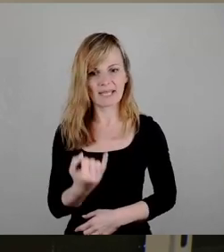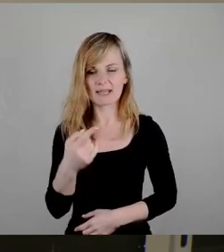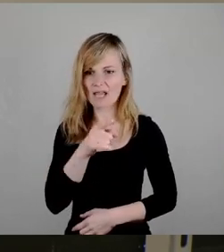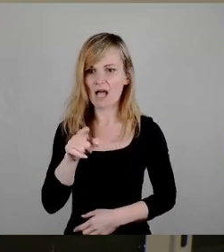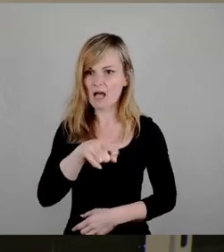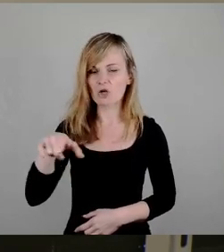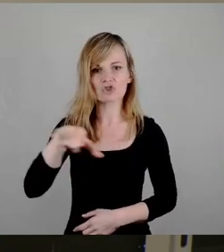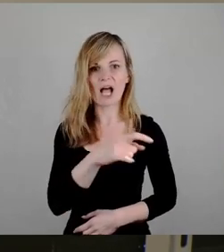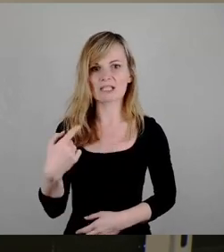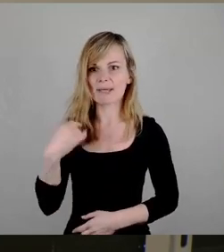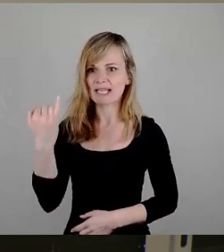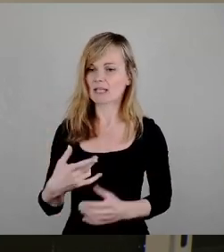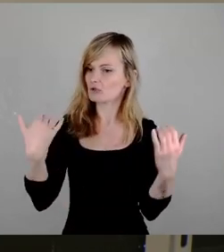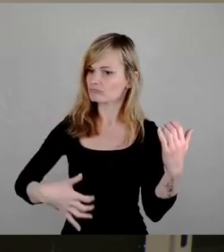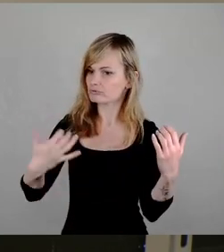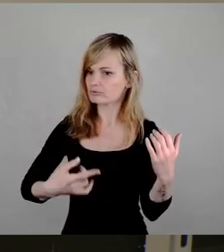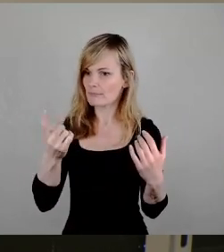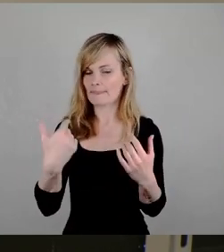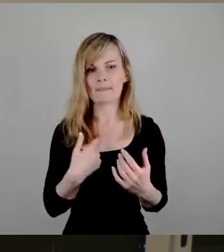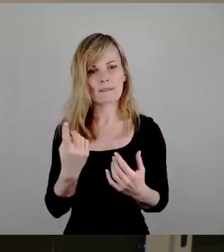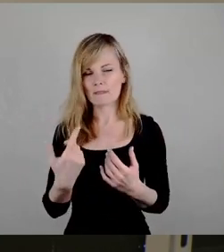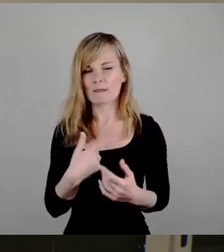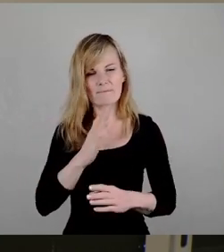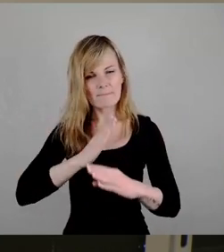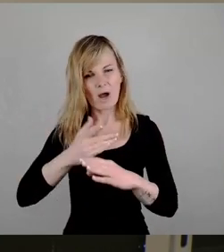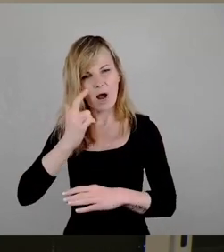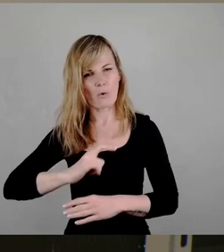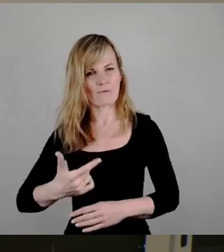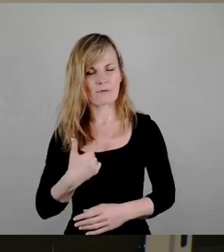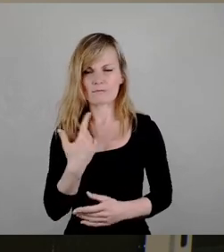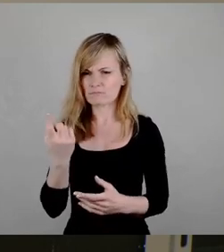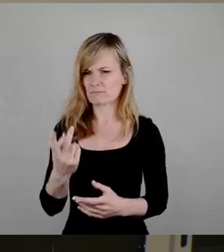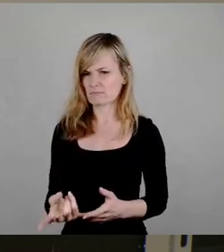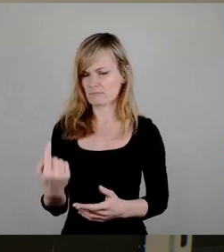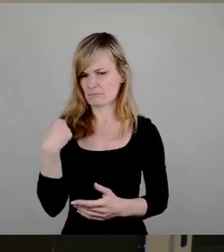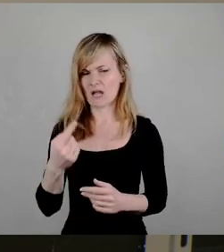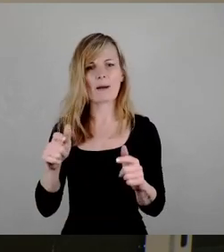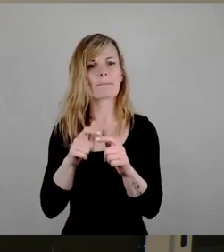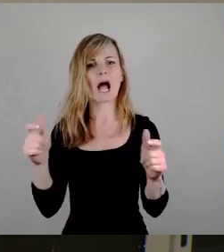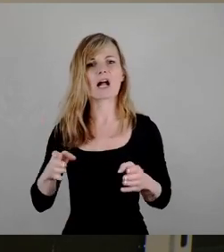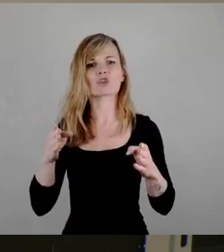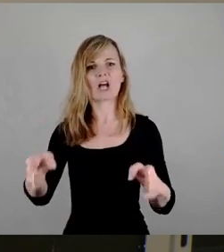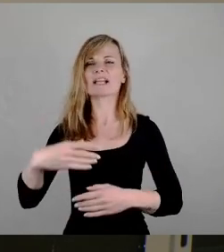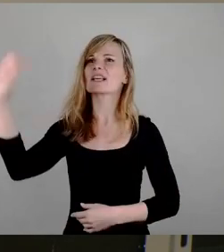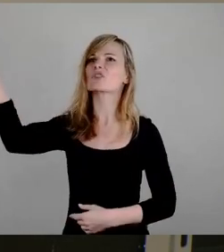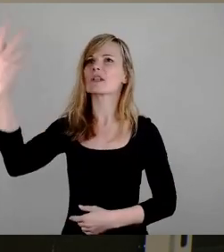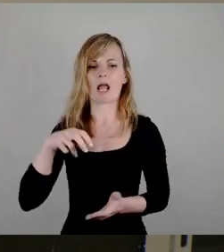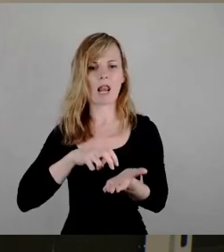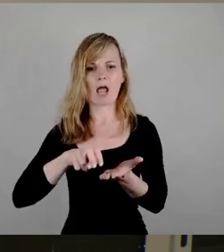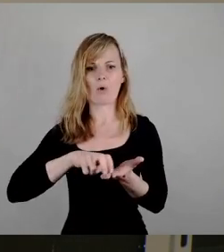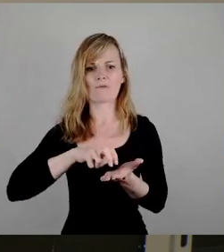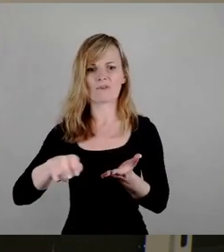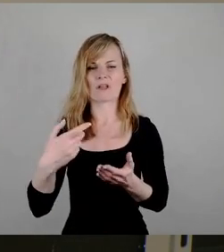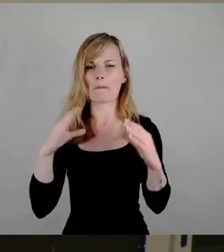Zweitens, ich gehe durch die Stadt, gehe durch die Prager Straße, letztens schieb die Sonne und es war totenstill. Also ich habe die Musik vermisst.